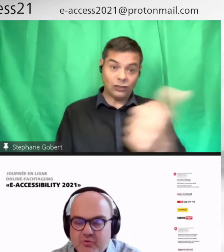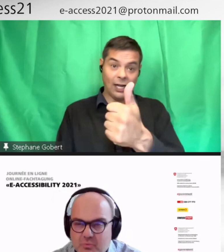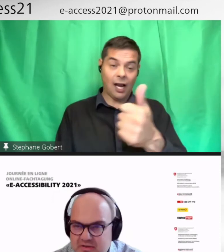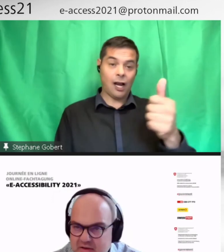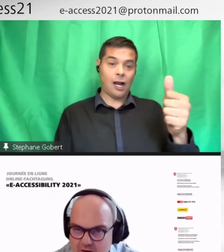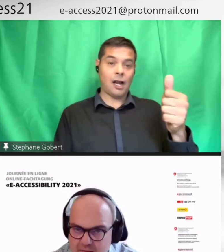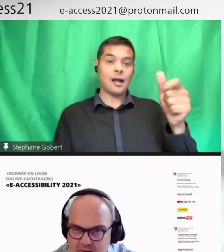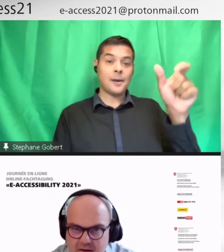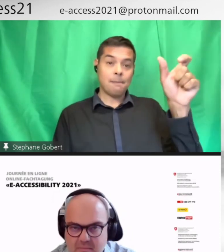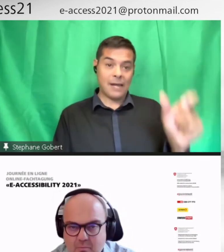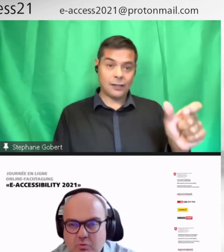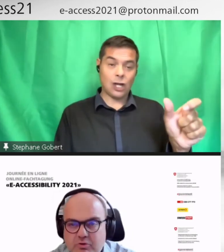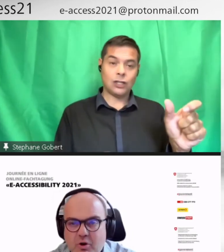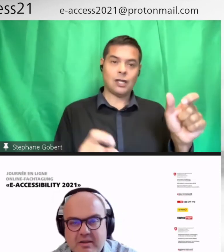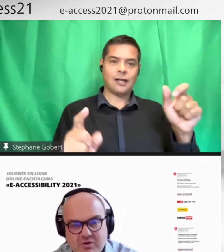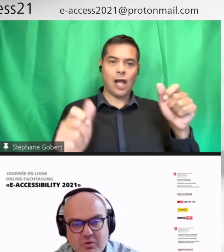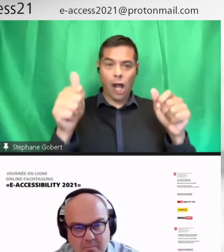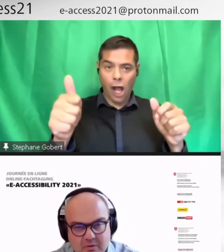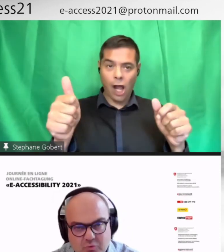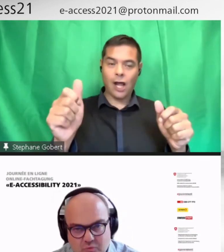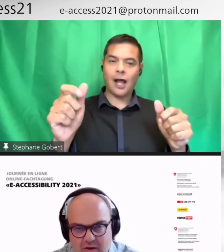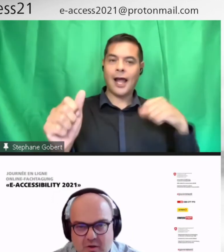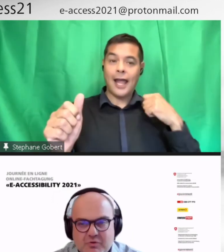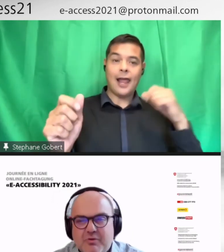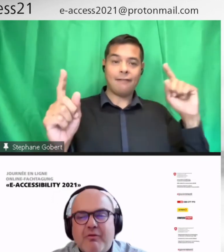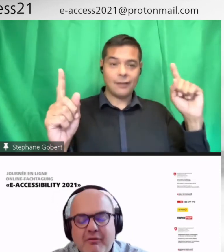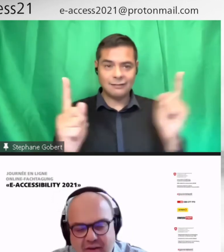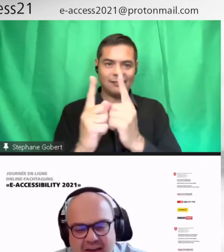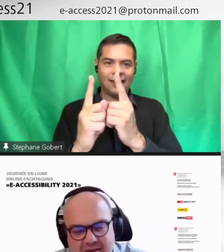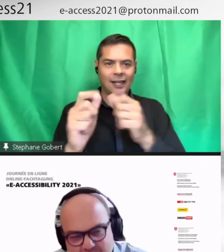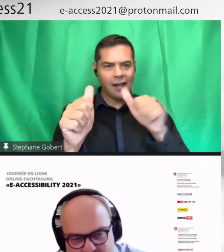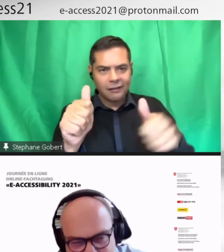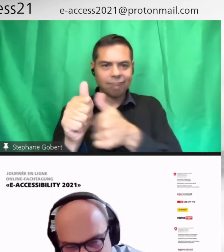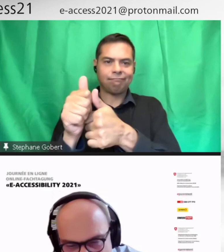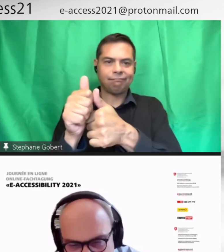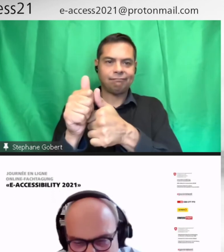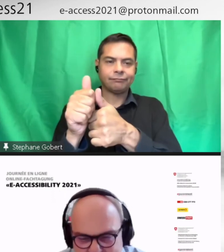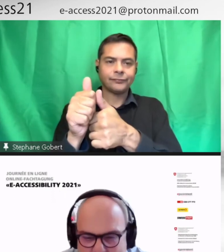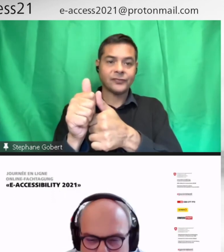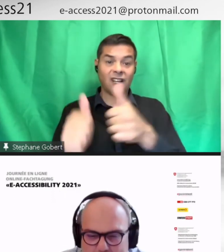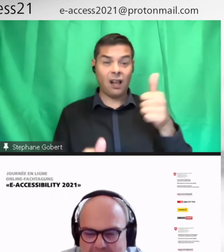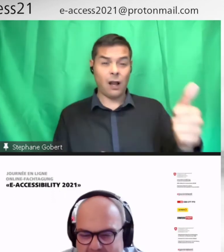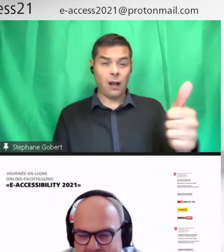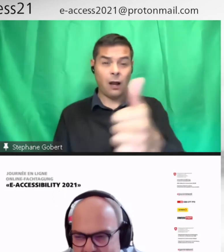dans son petit coin. Il y beaucoup de temps et d'argent qui est perdu. Ce qu'on devrait faire, je pense que vraiment une liste à